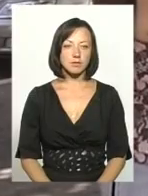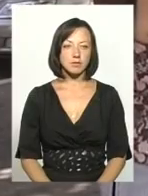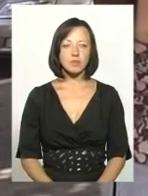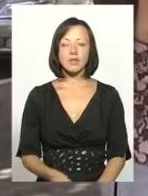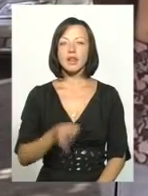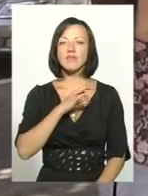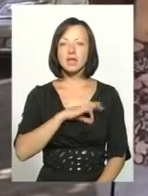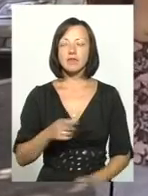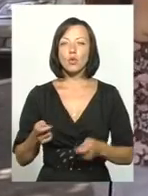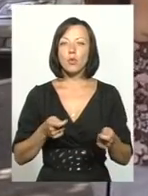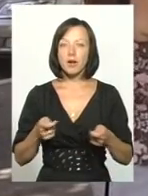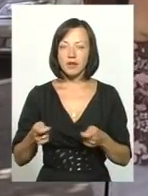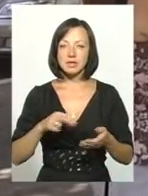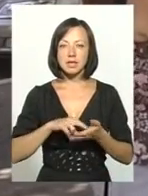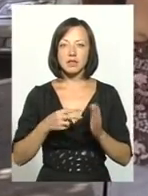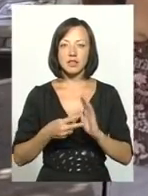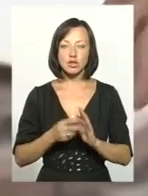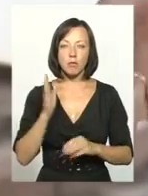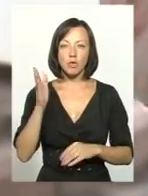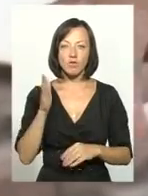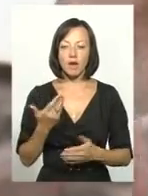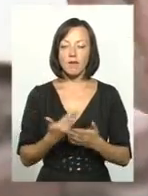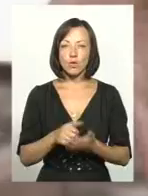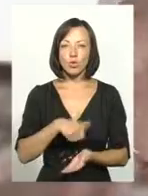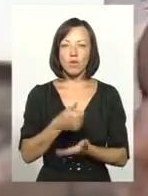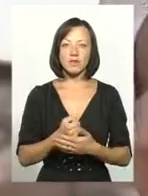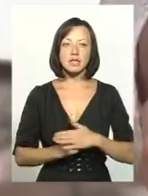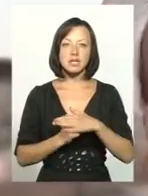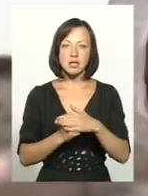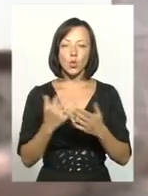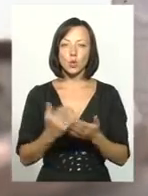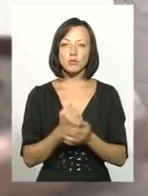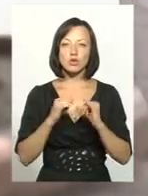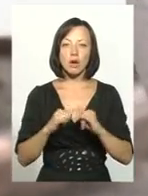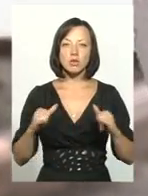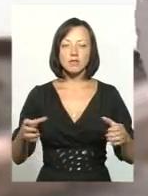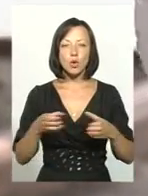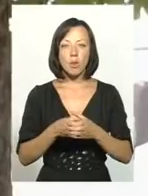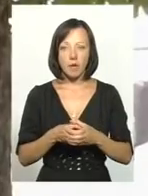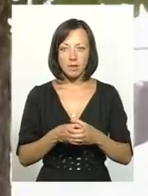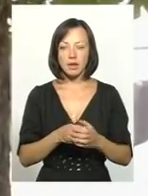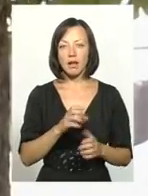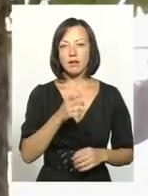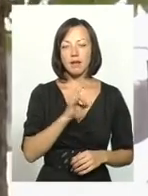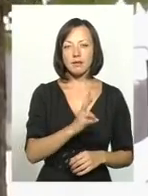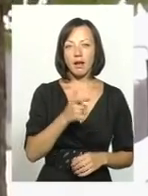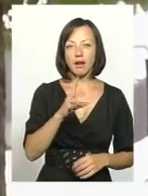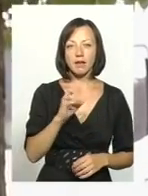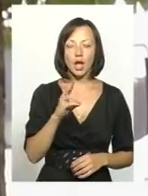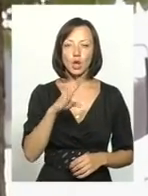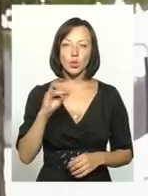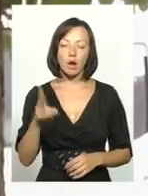Ефективне управління та стратегічне планування – ось головні засади успішного розвитку громади. Наталя Гнатюк запевняє,